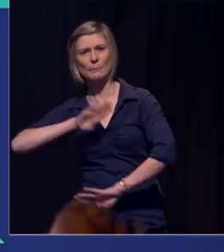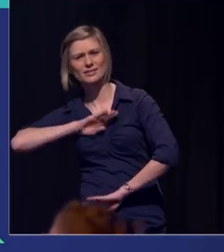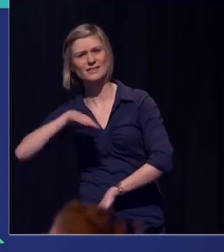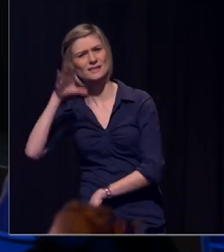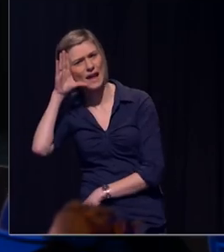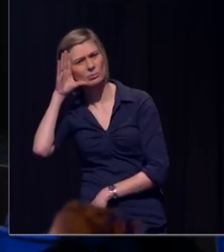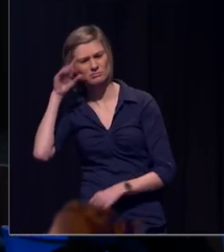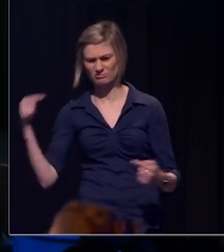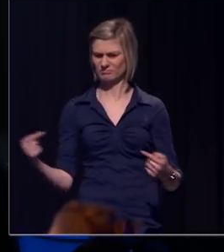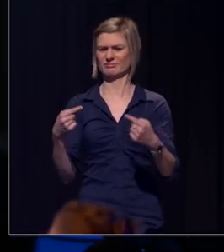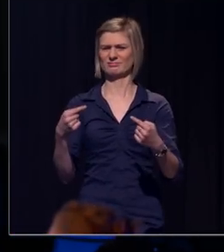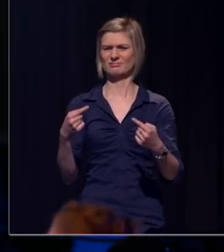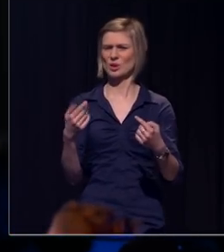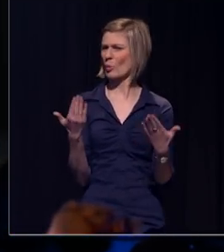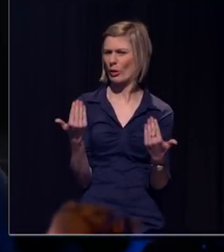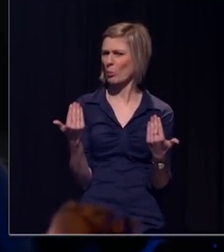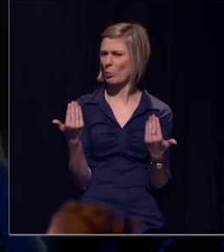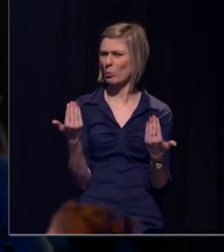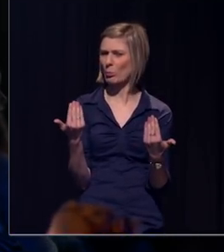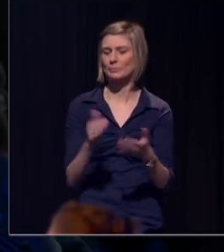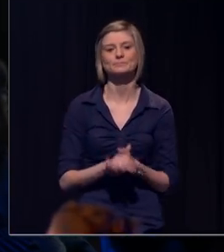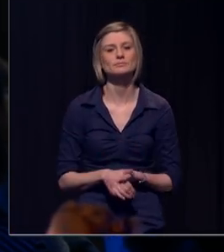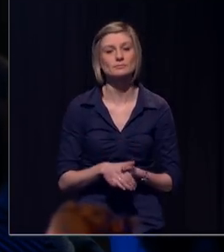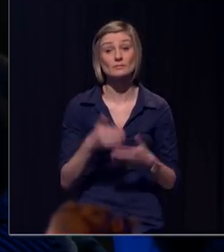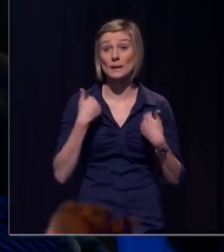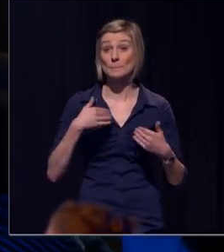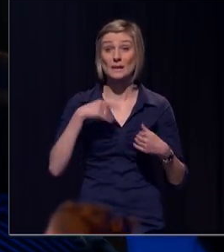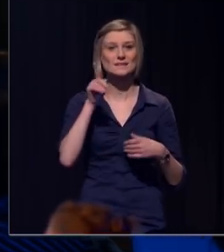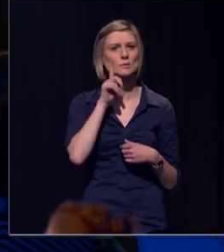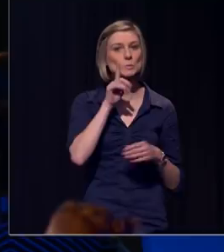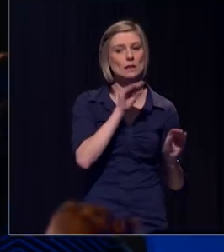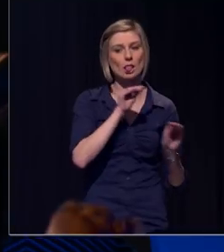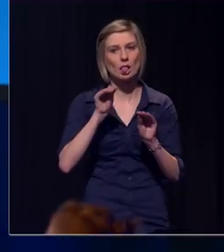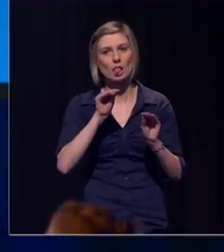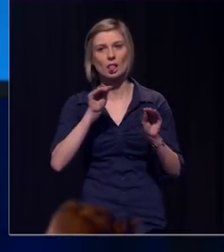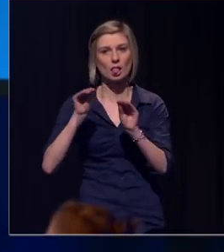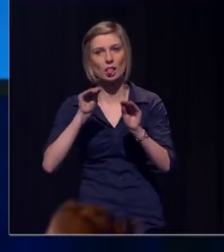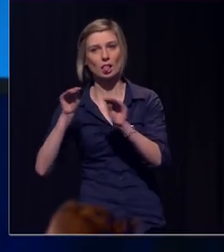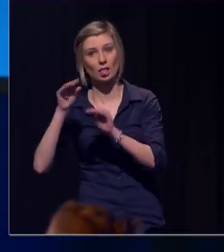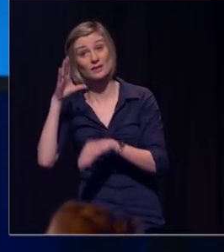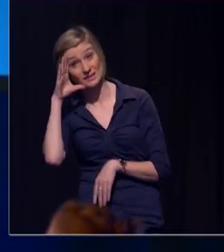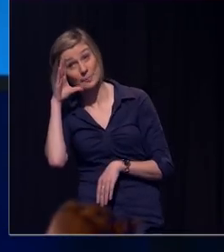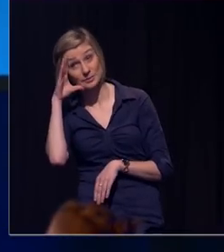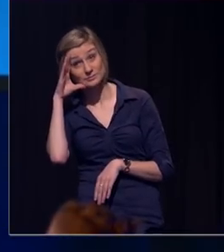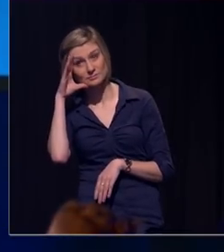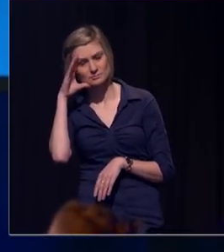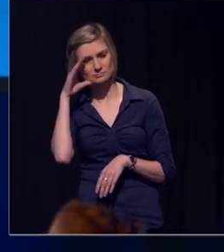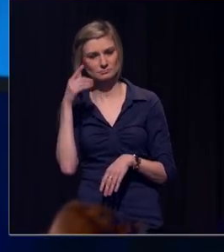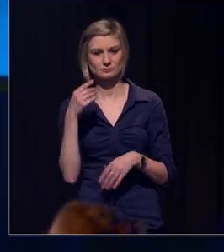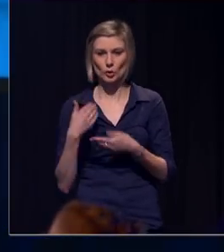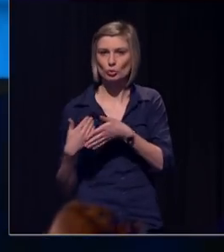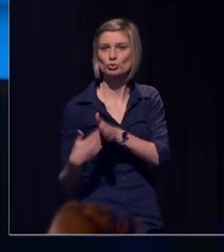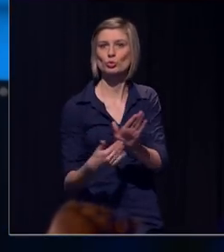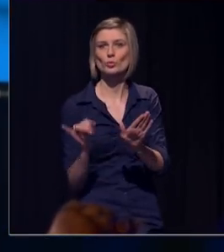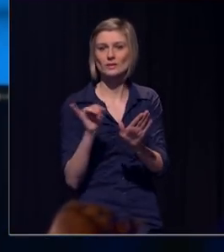paradox verklaren? Mensen die later gaan slapen dan ze gepland hadden, vertonen gedrag dat niet overeenkomt met